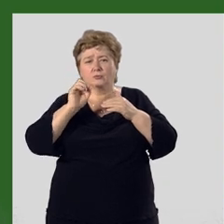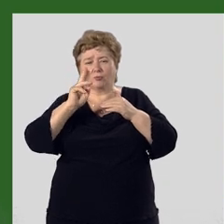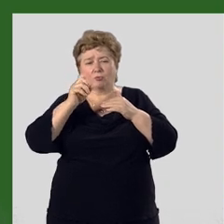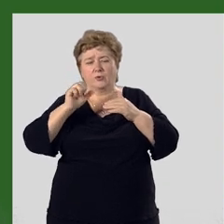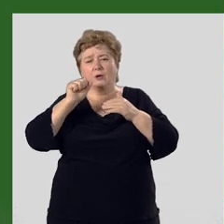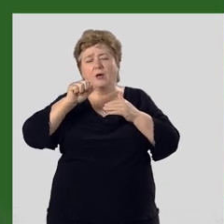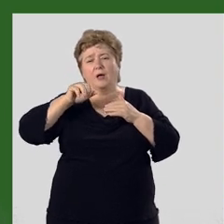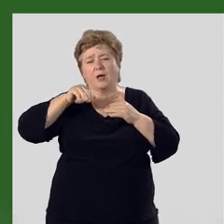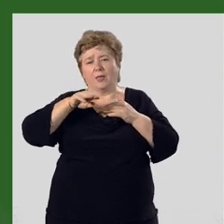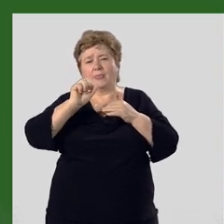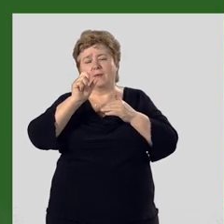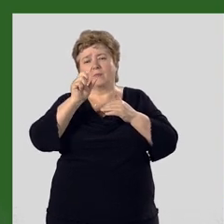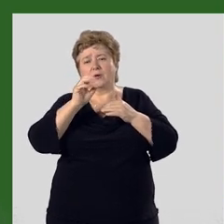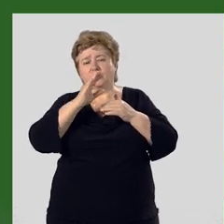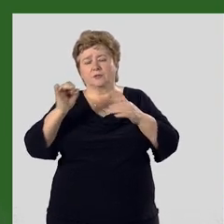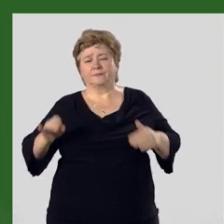Атбаши.